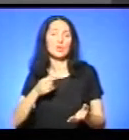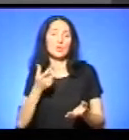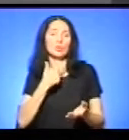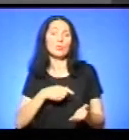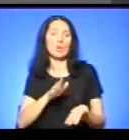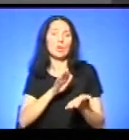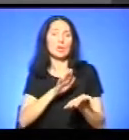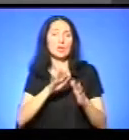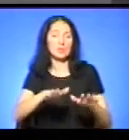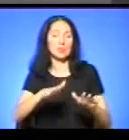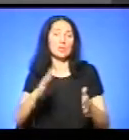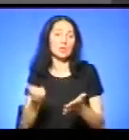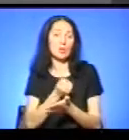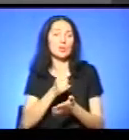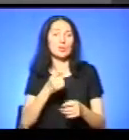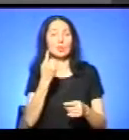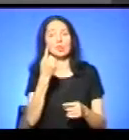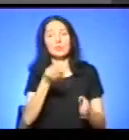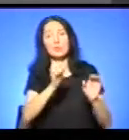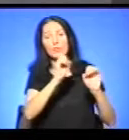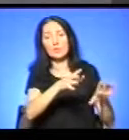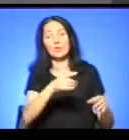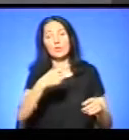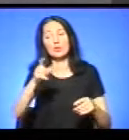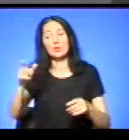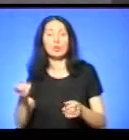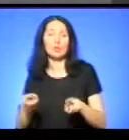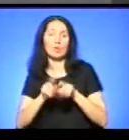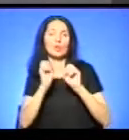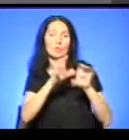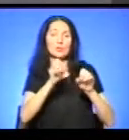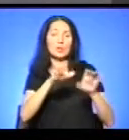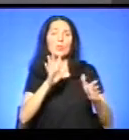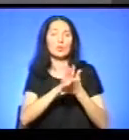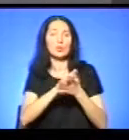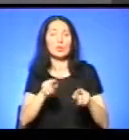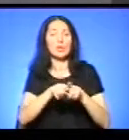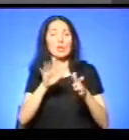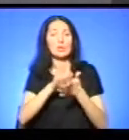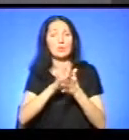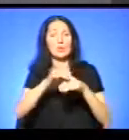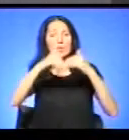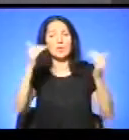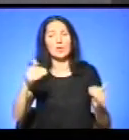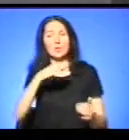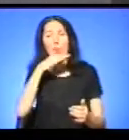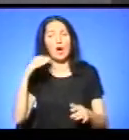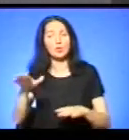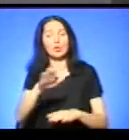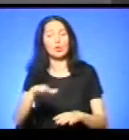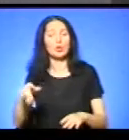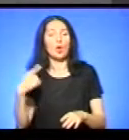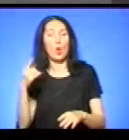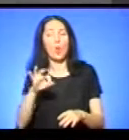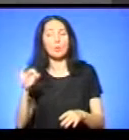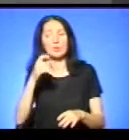хтось один висипав сміття, всі інші сиплять. Таких сміттєзвалищ в нас дуже багато на території області. Адже люди трохи, як кажуть,